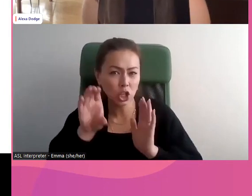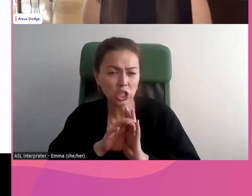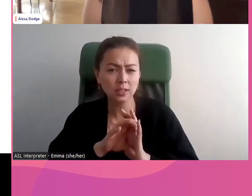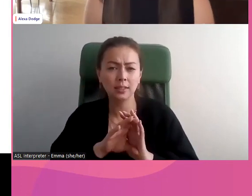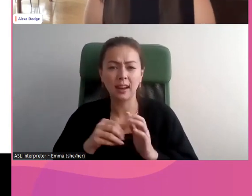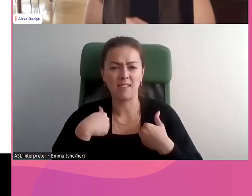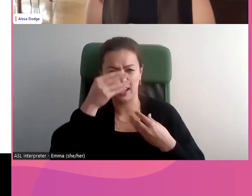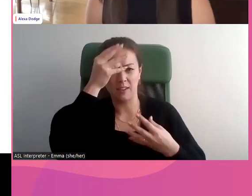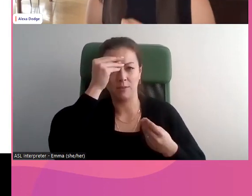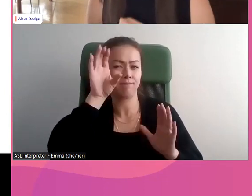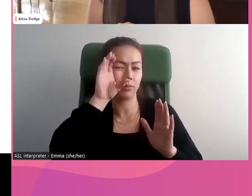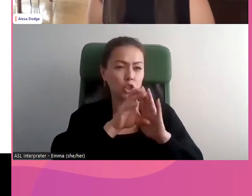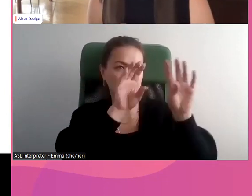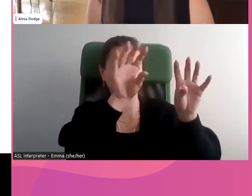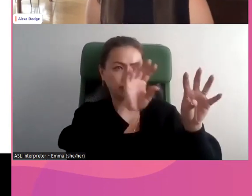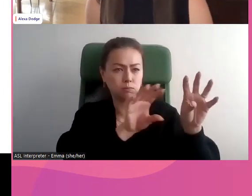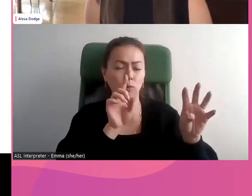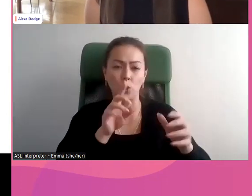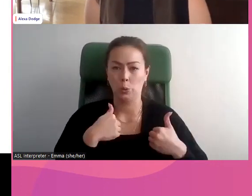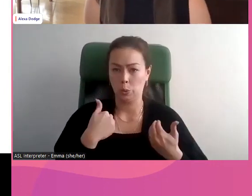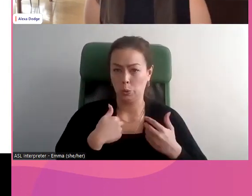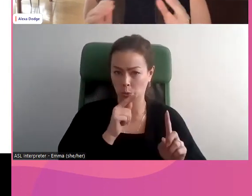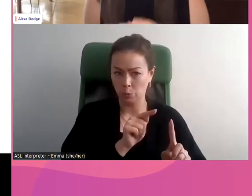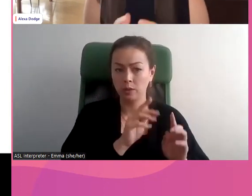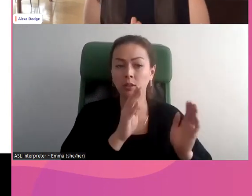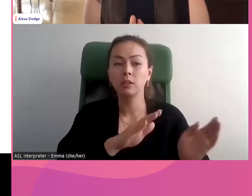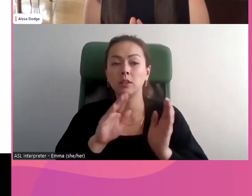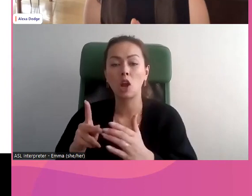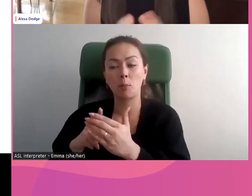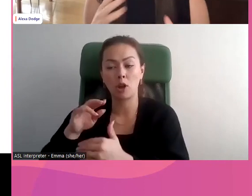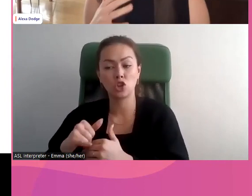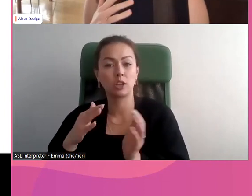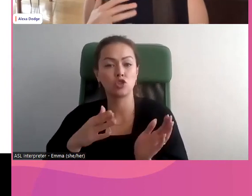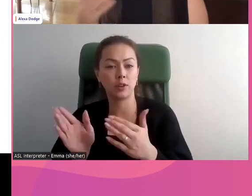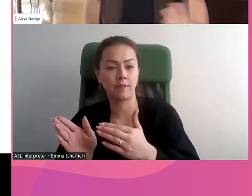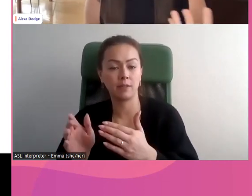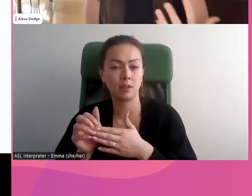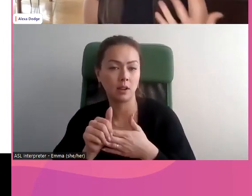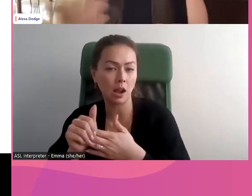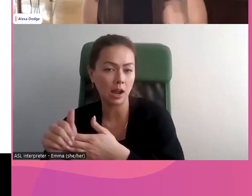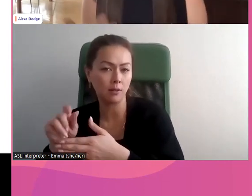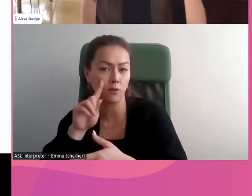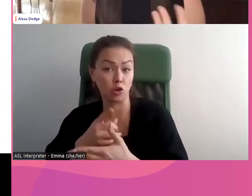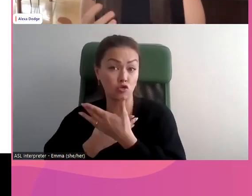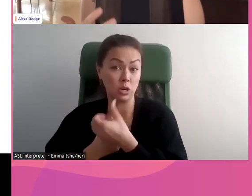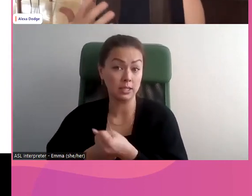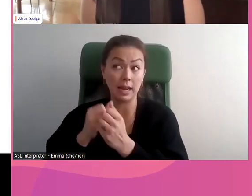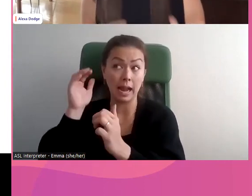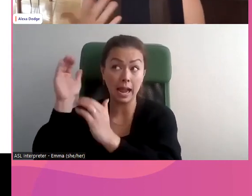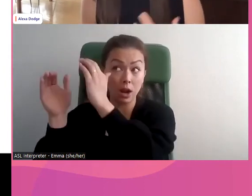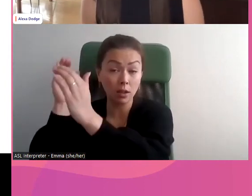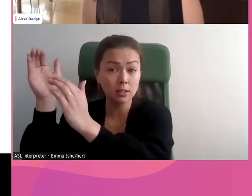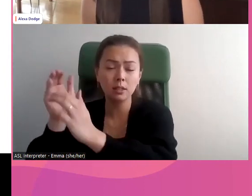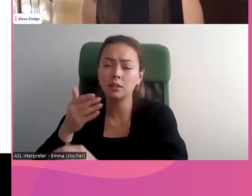nuées, la loi pour les jeunes, ainsi qu'une version plus détaillée pour les personnes qui travaillent avec les jeunes. J'ai aussi inclus un lien vers